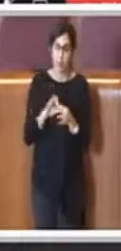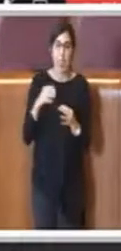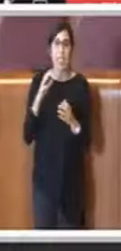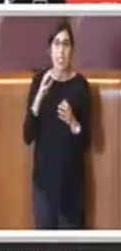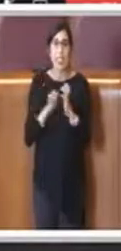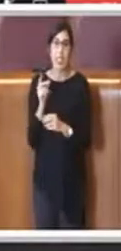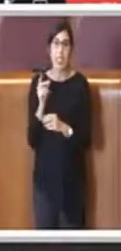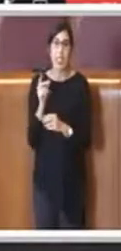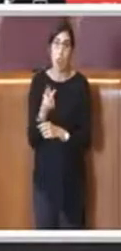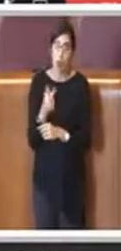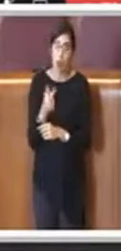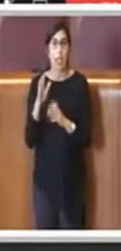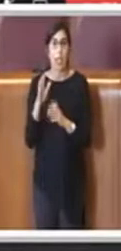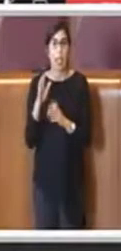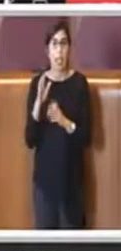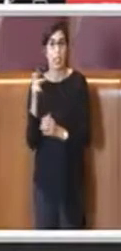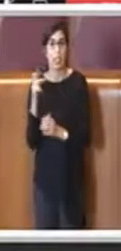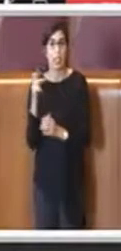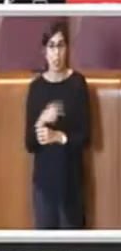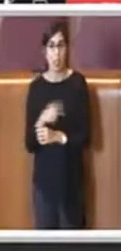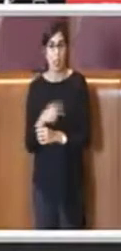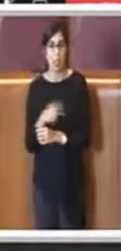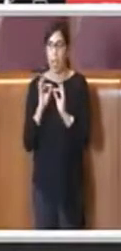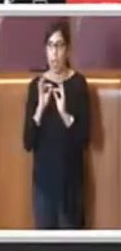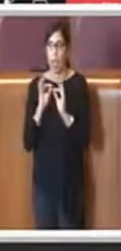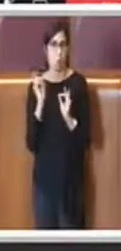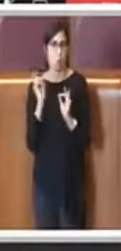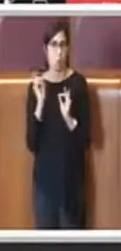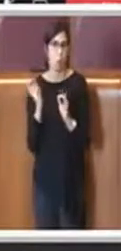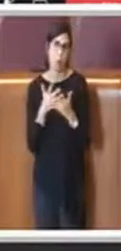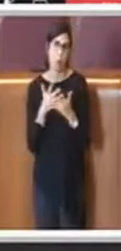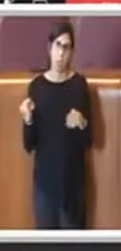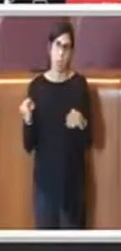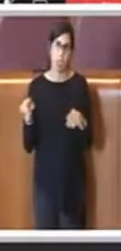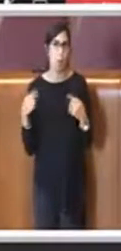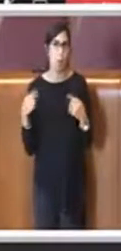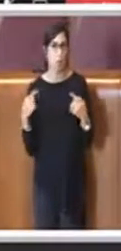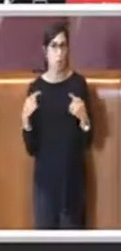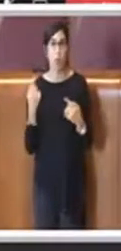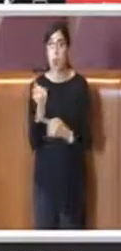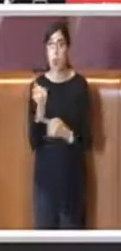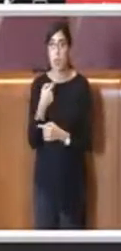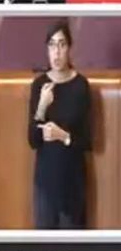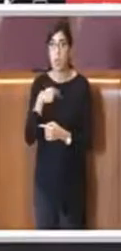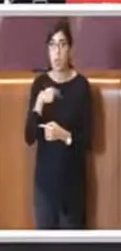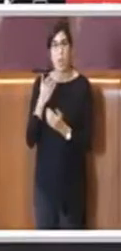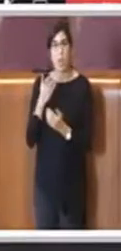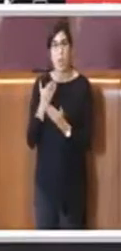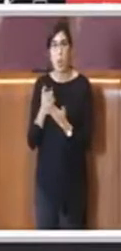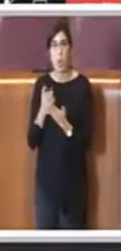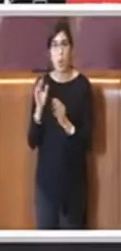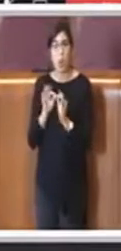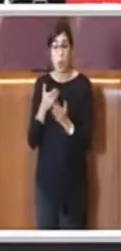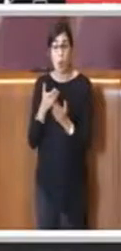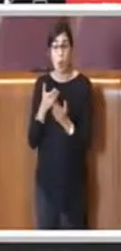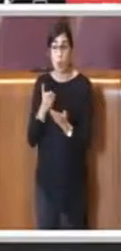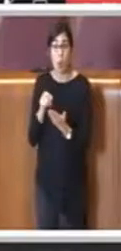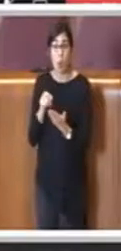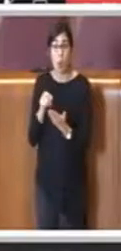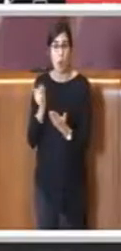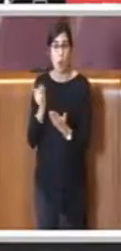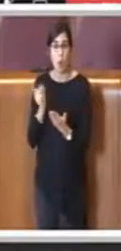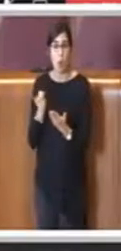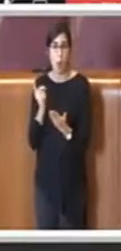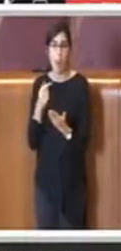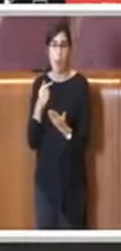opposizione. Quello che purtroppo non ci vede d'accordo in questa mozione non è tanto il fatto di entrare